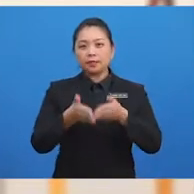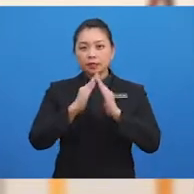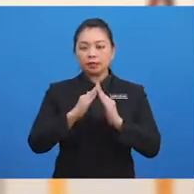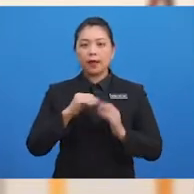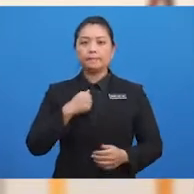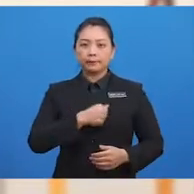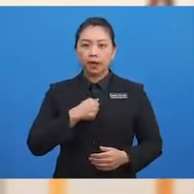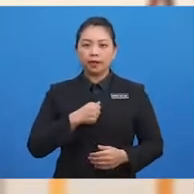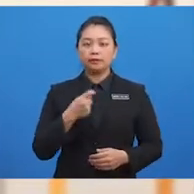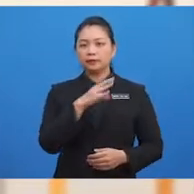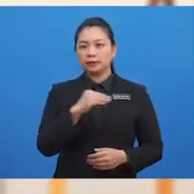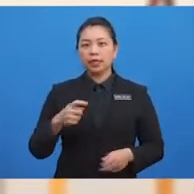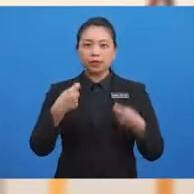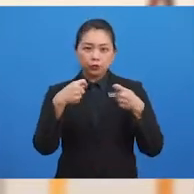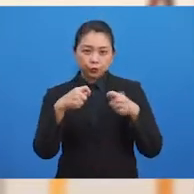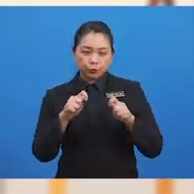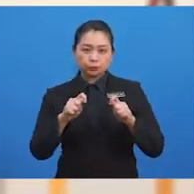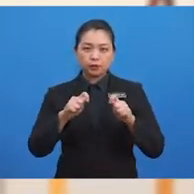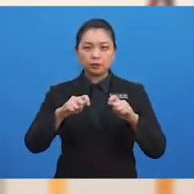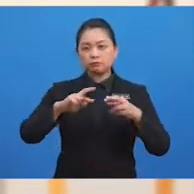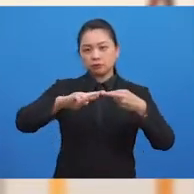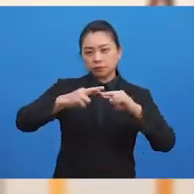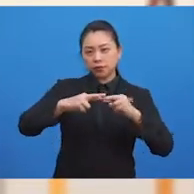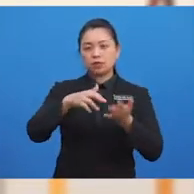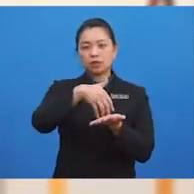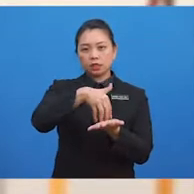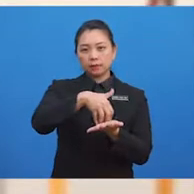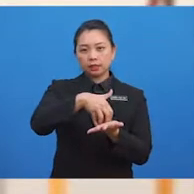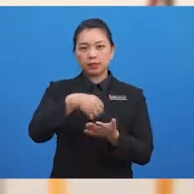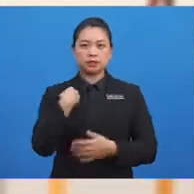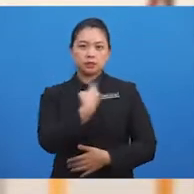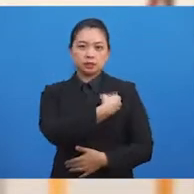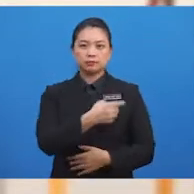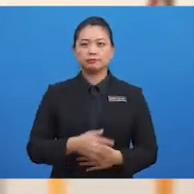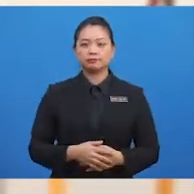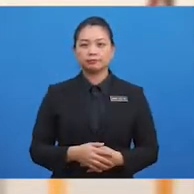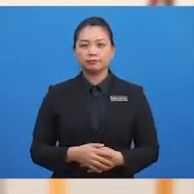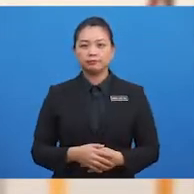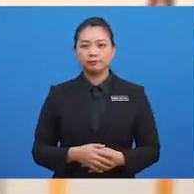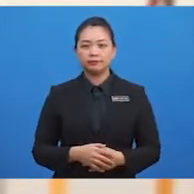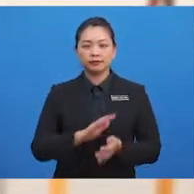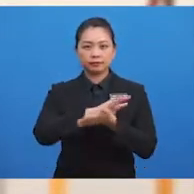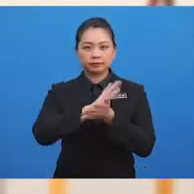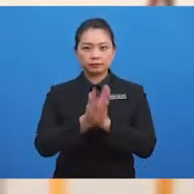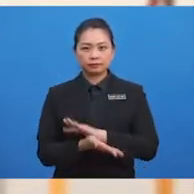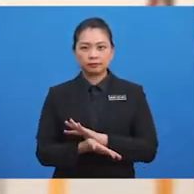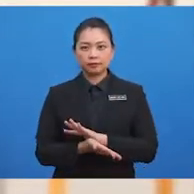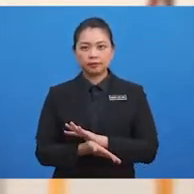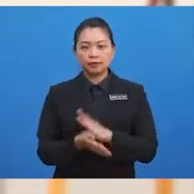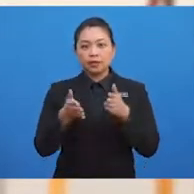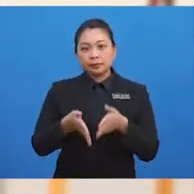maaf serta cuba memperbaiki kelemahan kita. Jadi,